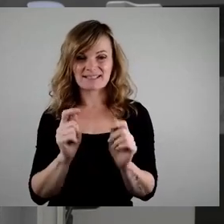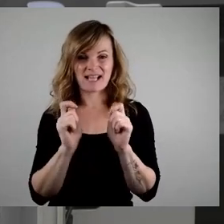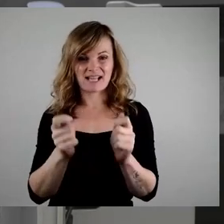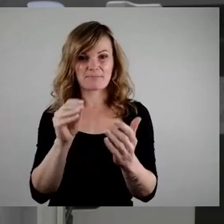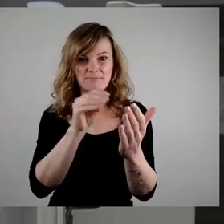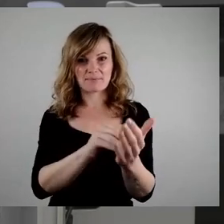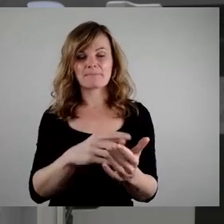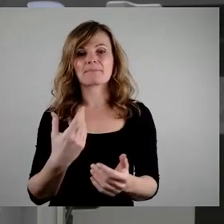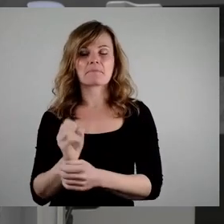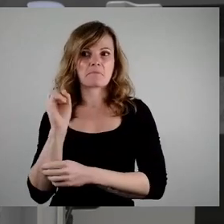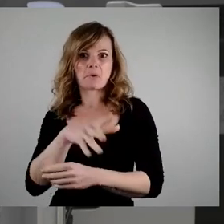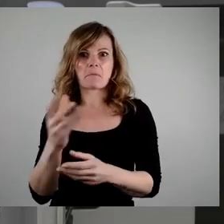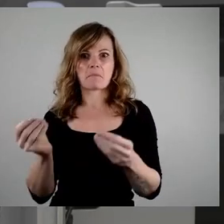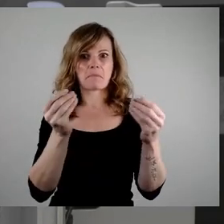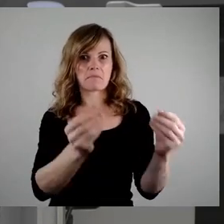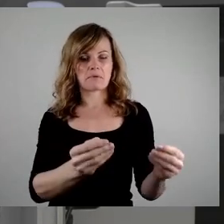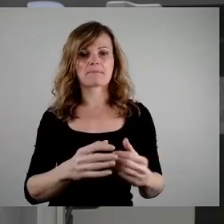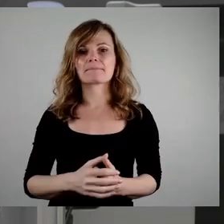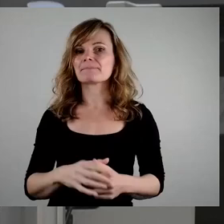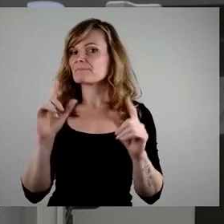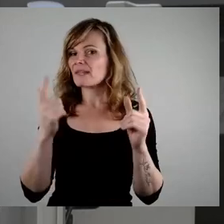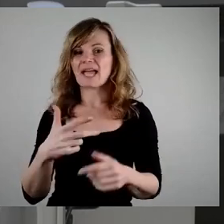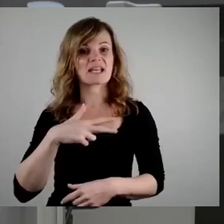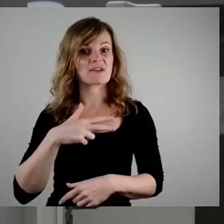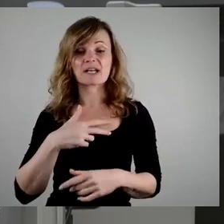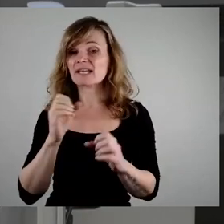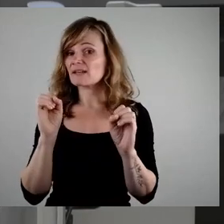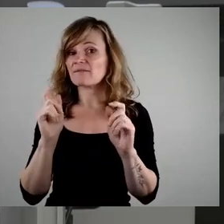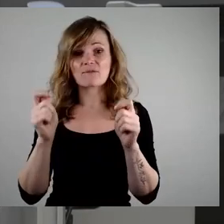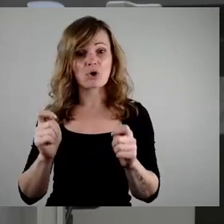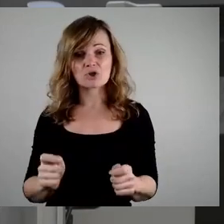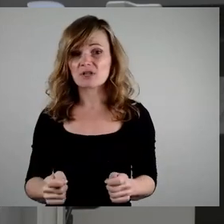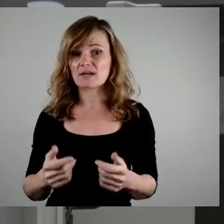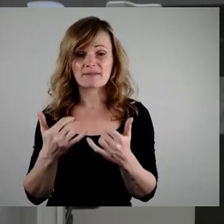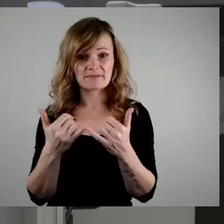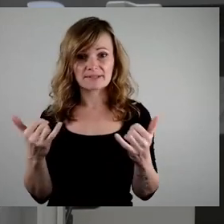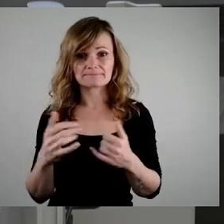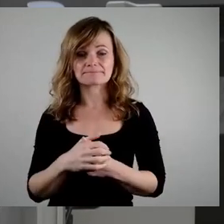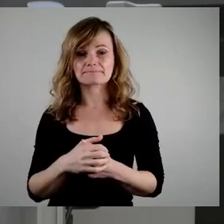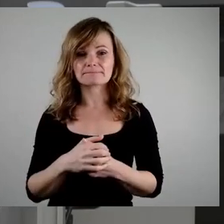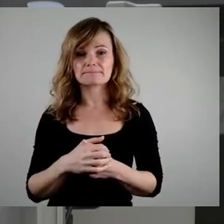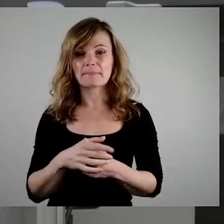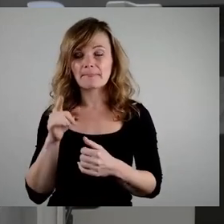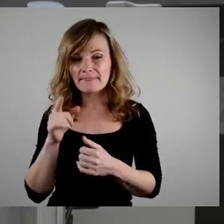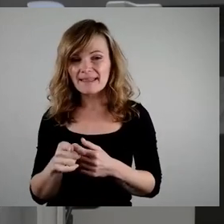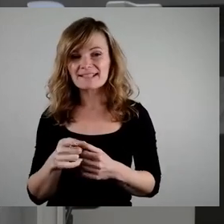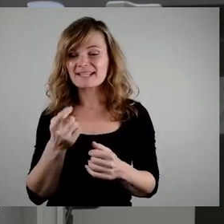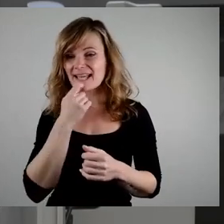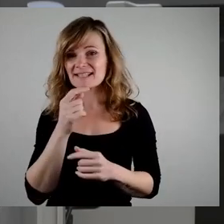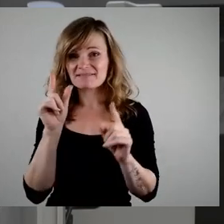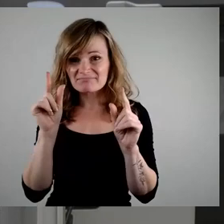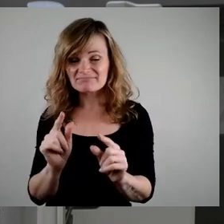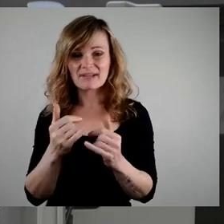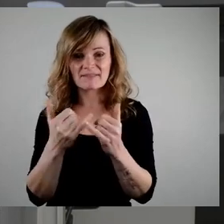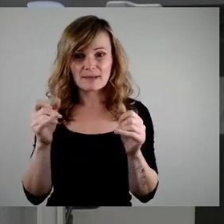großen Wurf gemacht. Keine wirklichen Vorschläge. Wie kann denn das wirklich günstiger sein, das Essen? Und wir wissen, das